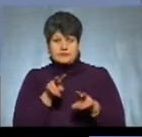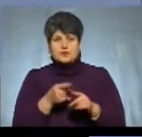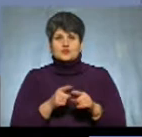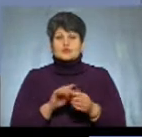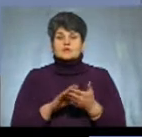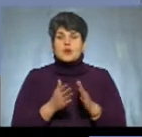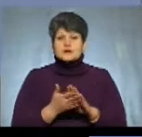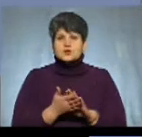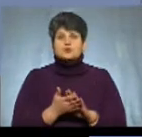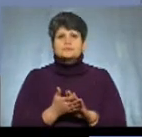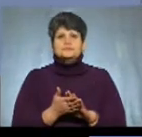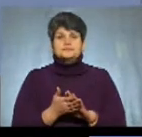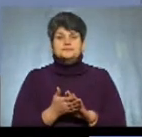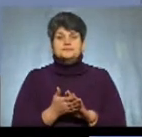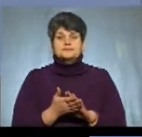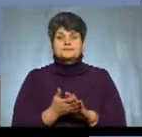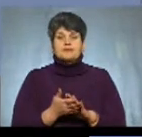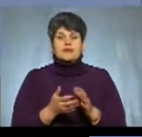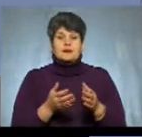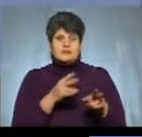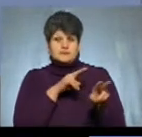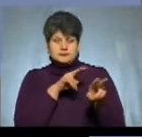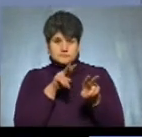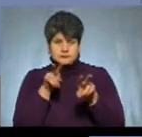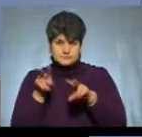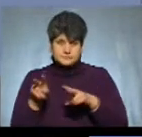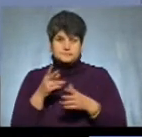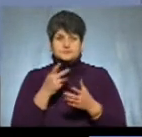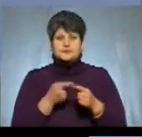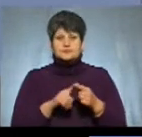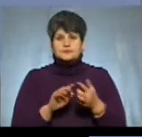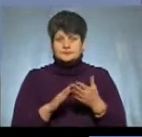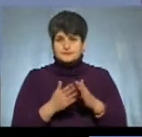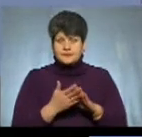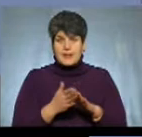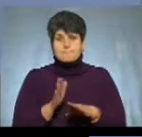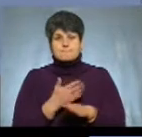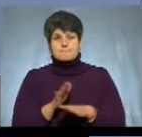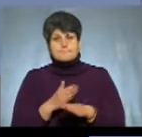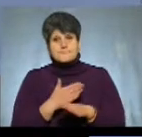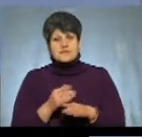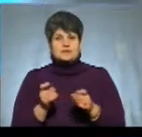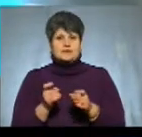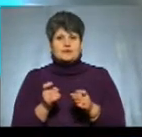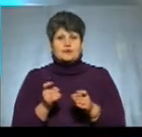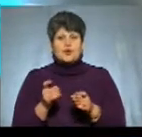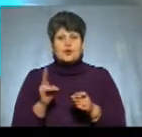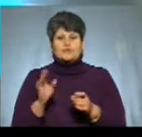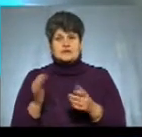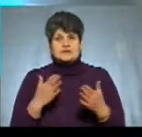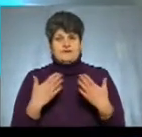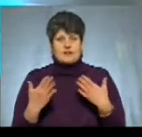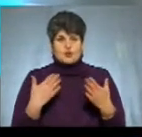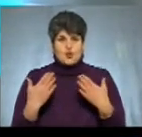тримаємо в полі зору, як міжконфесійні, так і внутрішньоконфесійні відносини